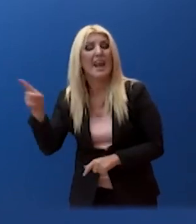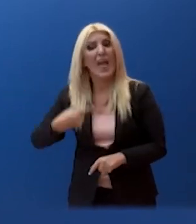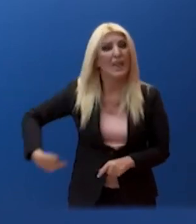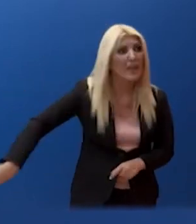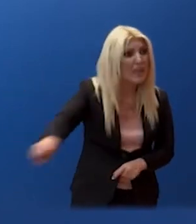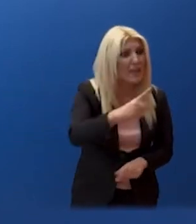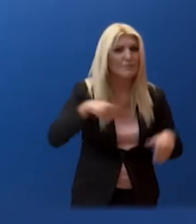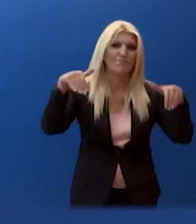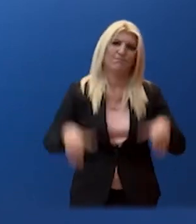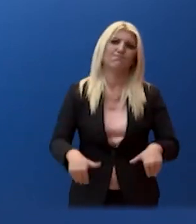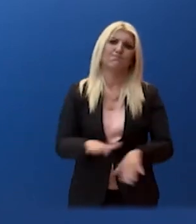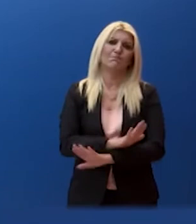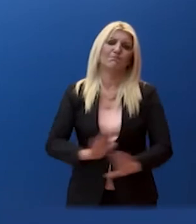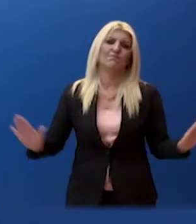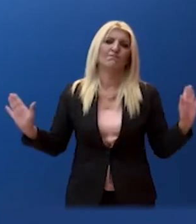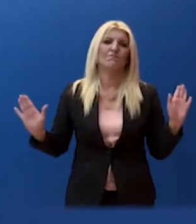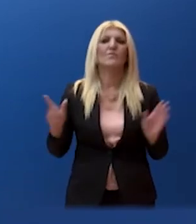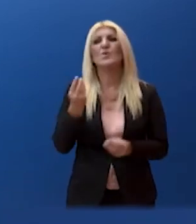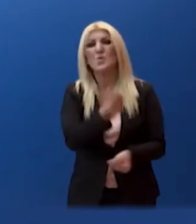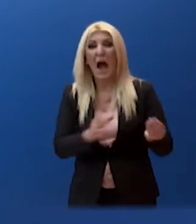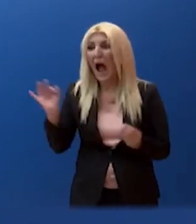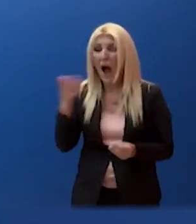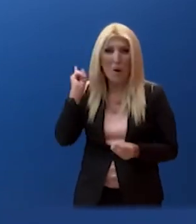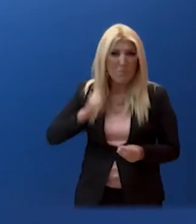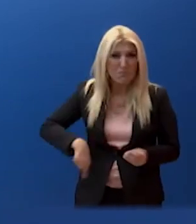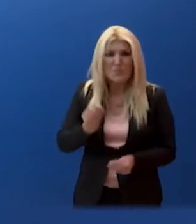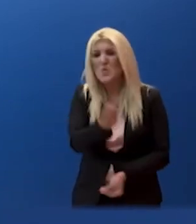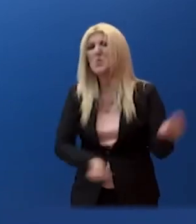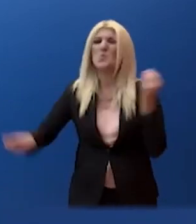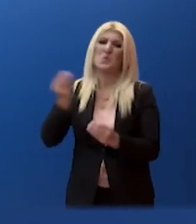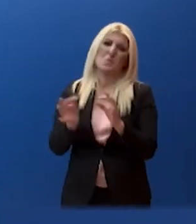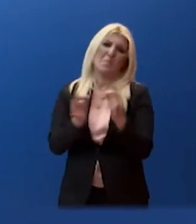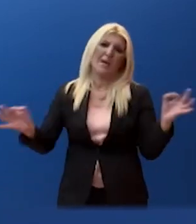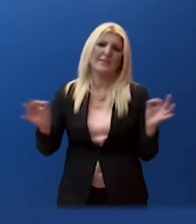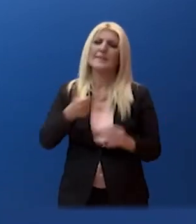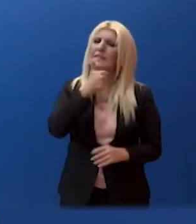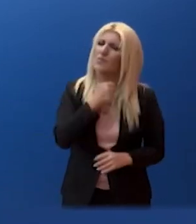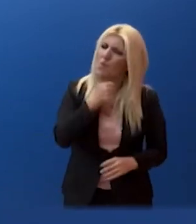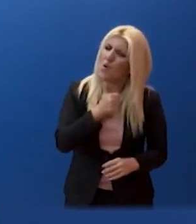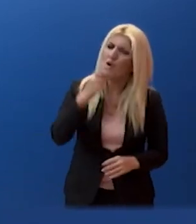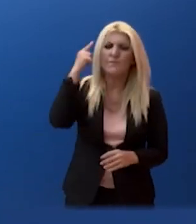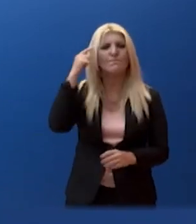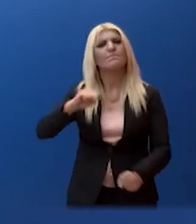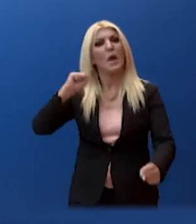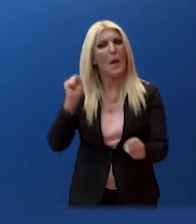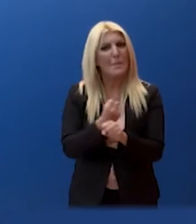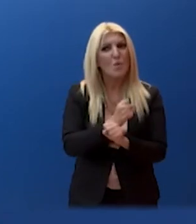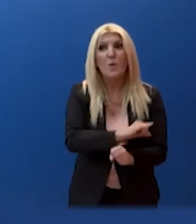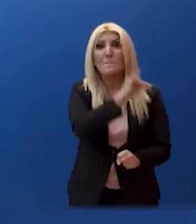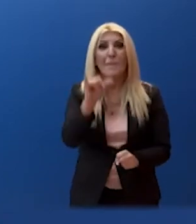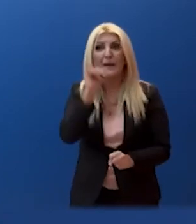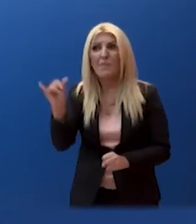επιπλέον μέτρα. Χρειάζεται να δείξουμε υπομονή και επιμονή, μέχρι να φτάσουμε στον εμβολιασμό μεγάλου τμήματος του πληθυσμού.